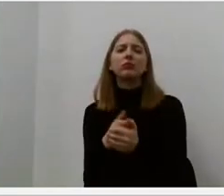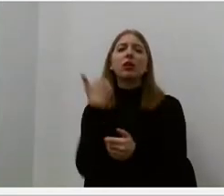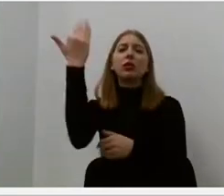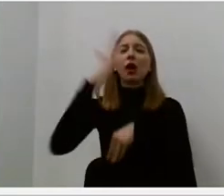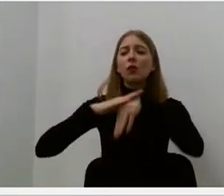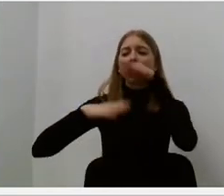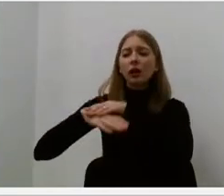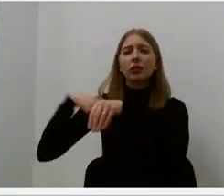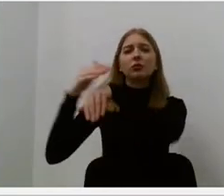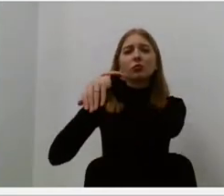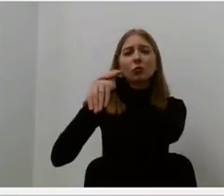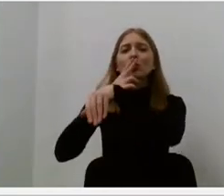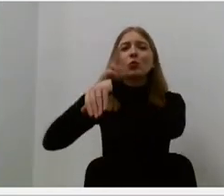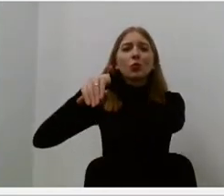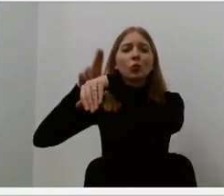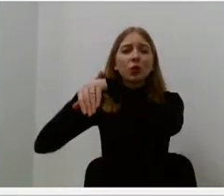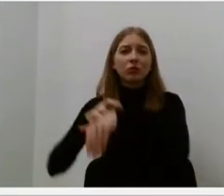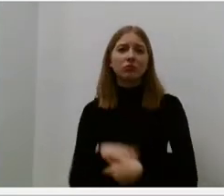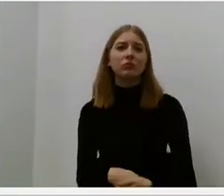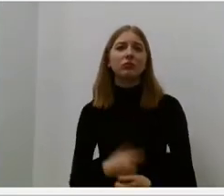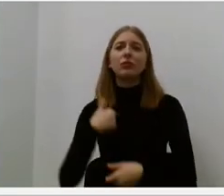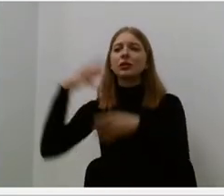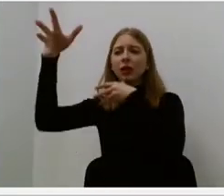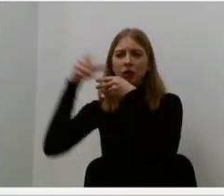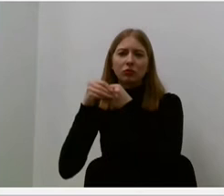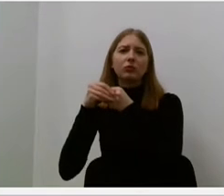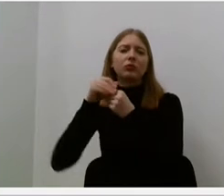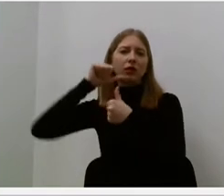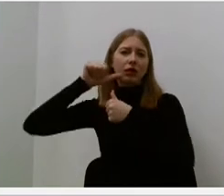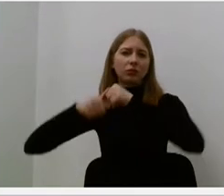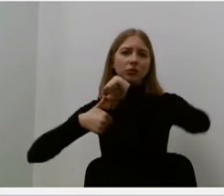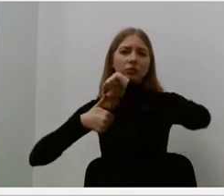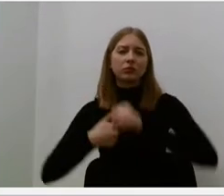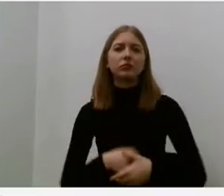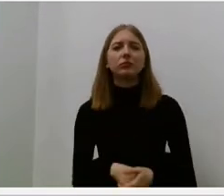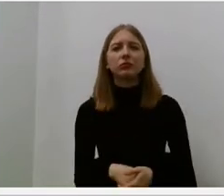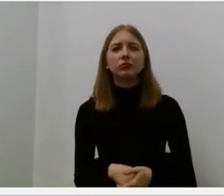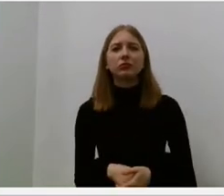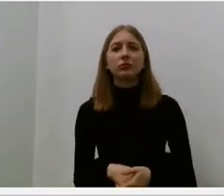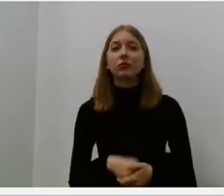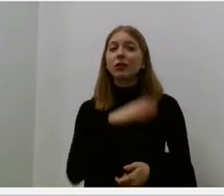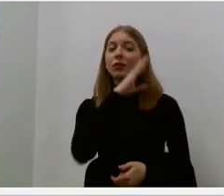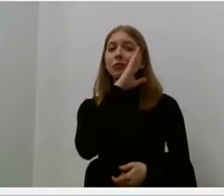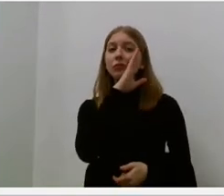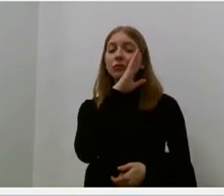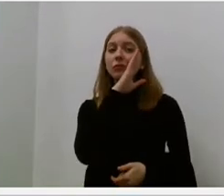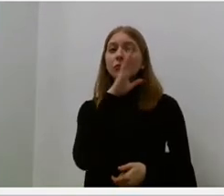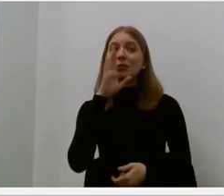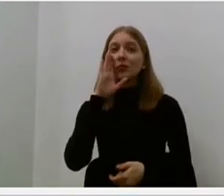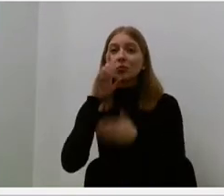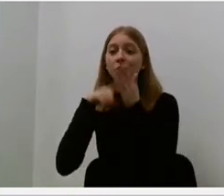tavęs, kartoja Marija laiškose. Grėta laiškų į Lietuvą taip pat keliauja